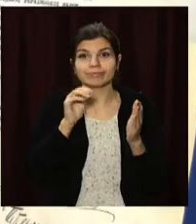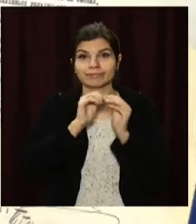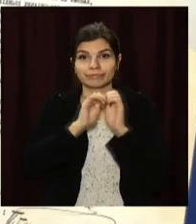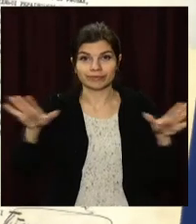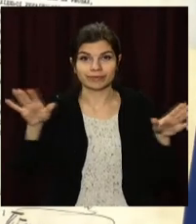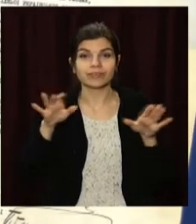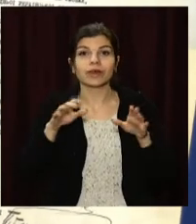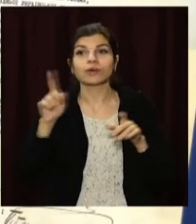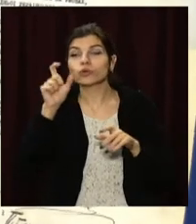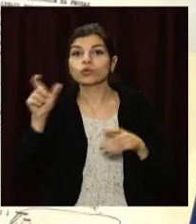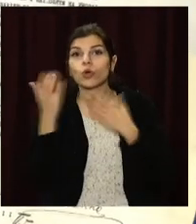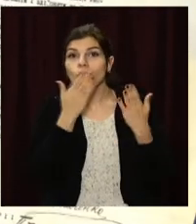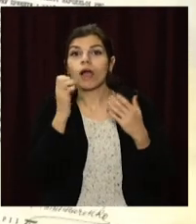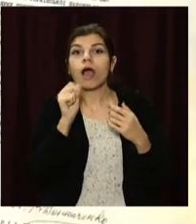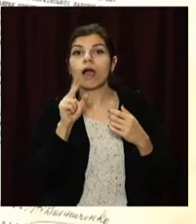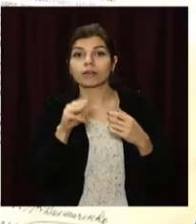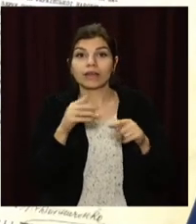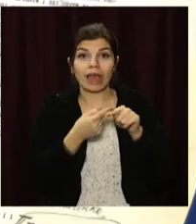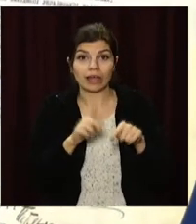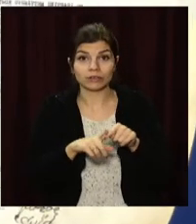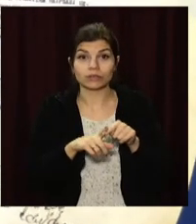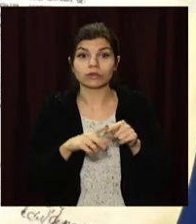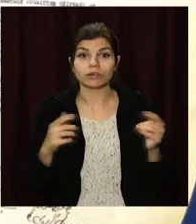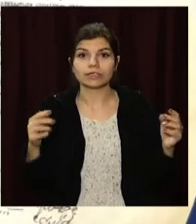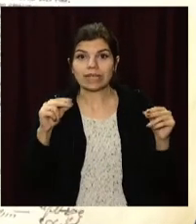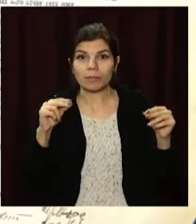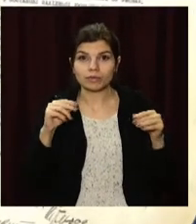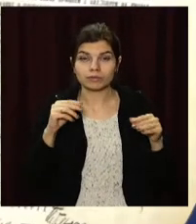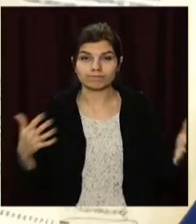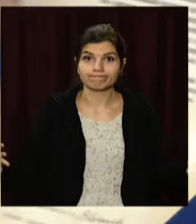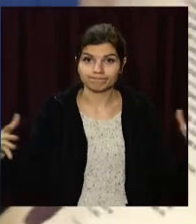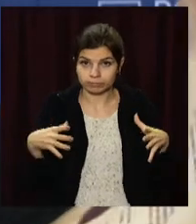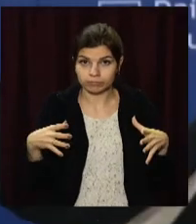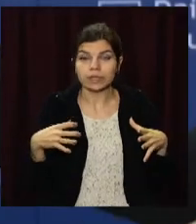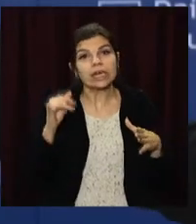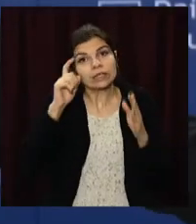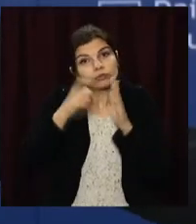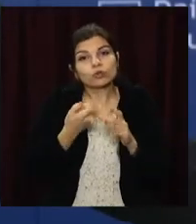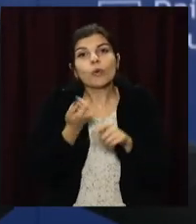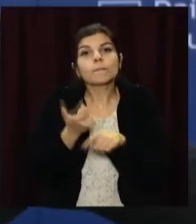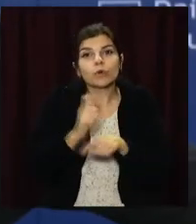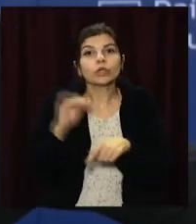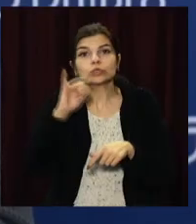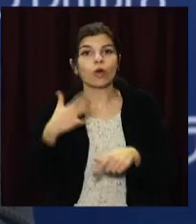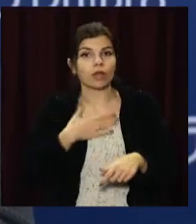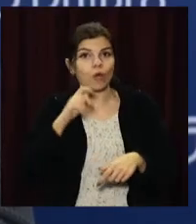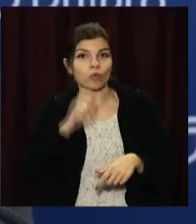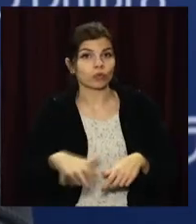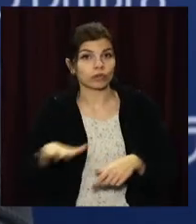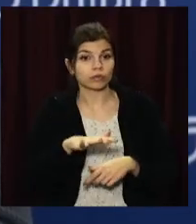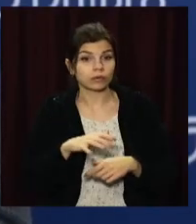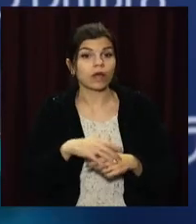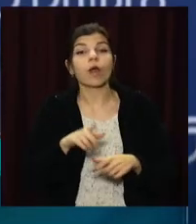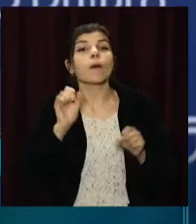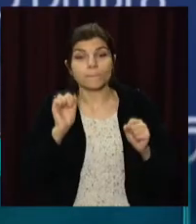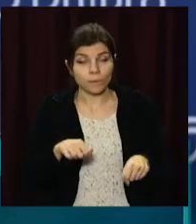прочитати про акт злуки і тим самим трішки більше дізнатися про історію нашої країни. Може приєднатися